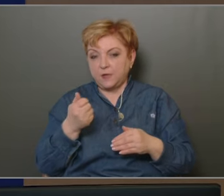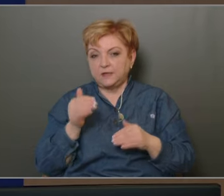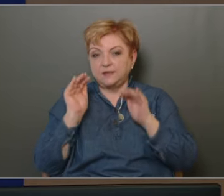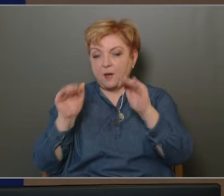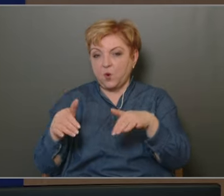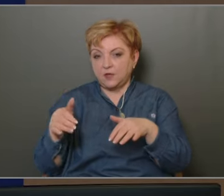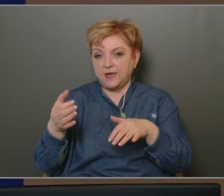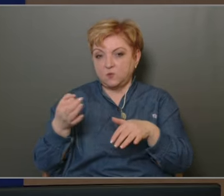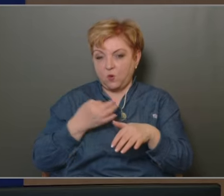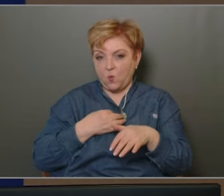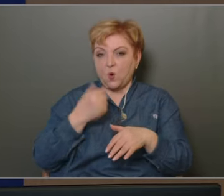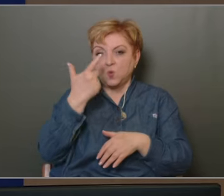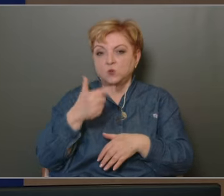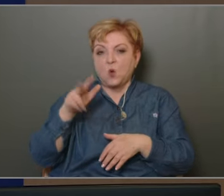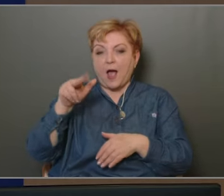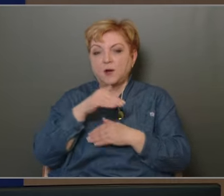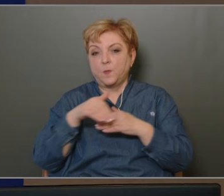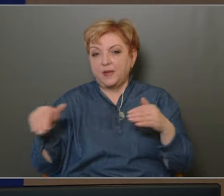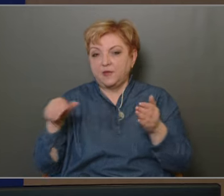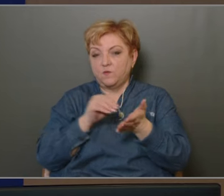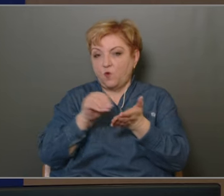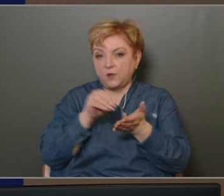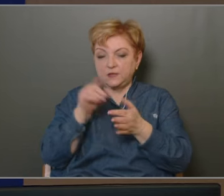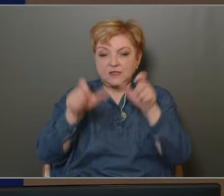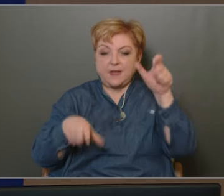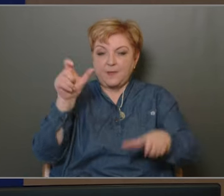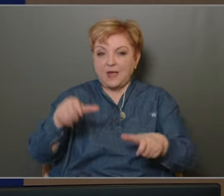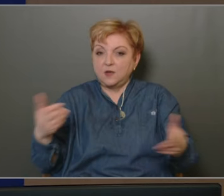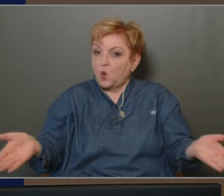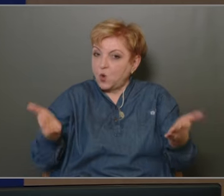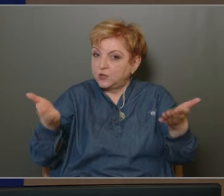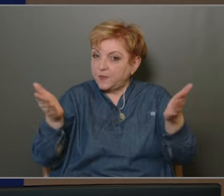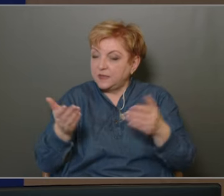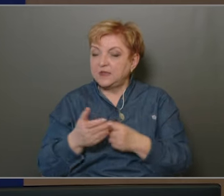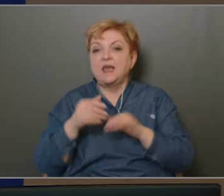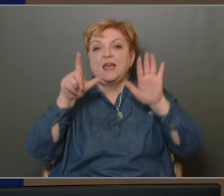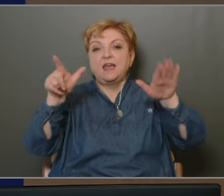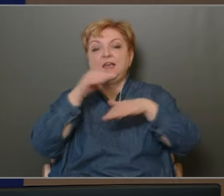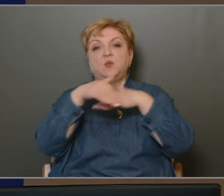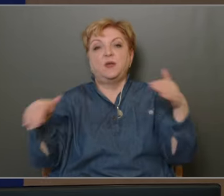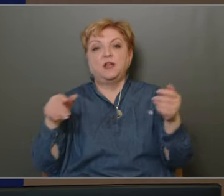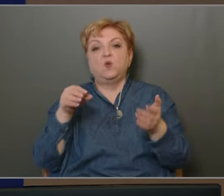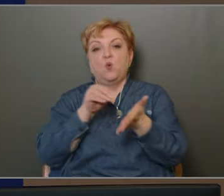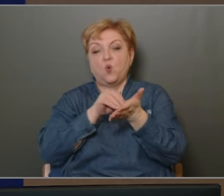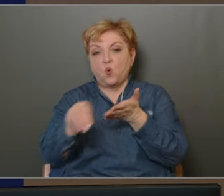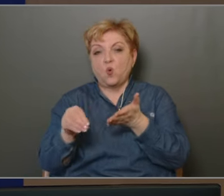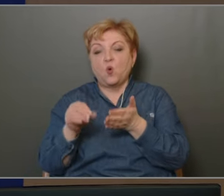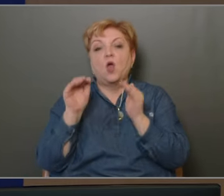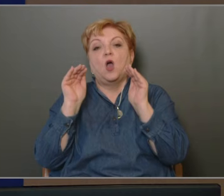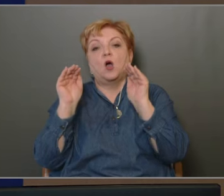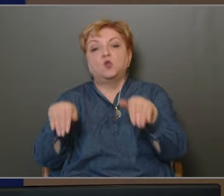támogatásból 23 millió forint fordítható a személyállomány ösztönzésére és 7 millió forint fordítanda az